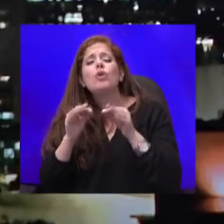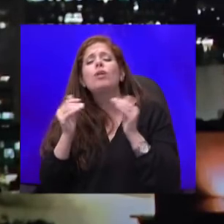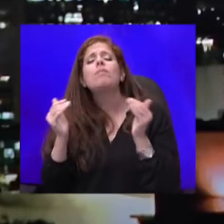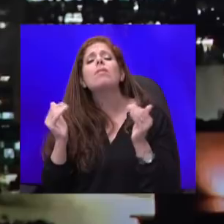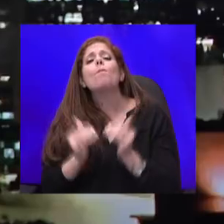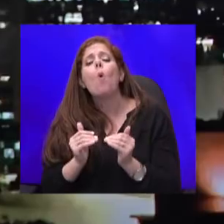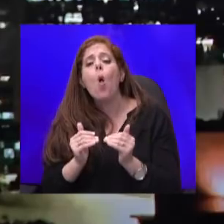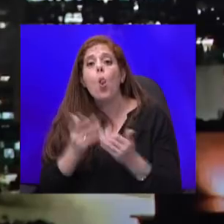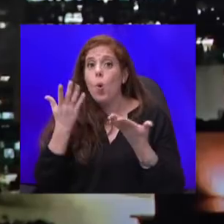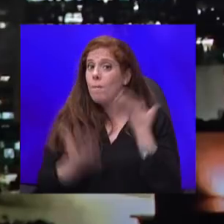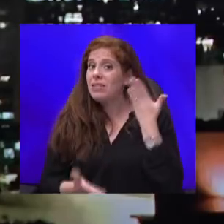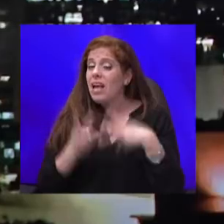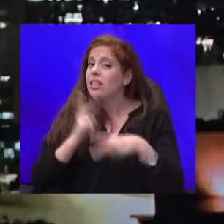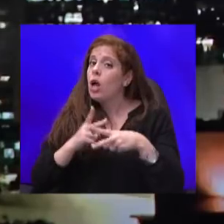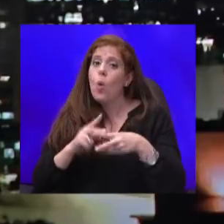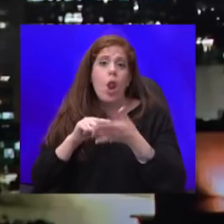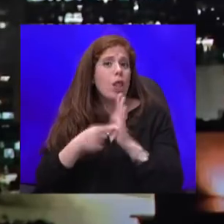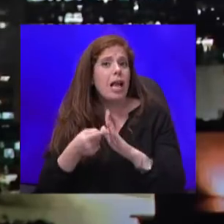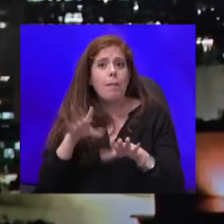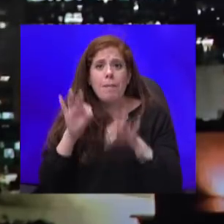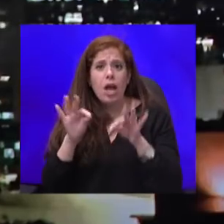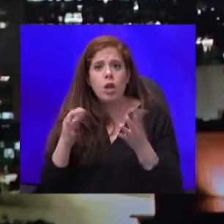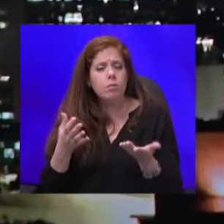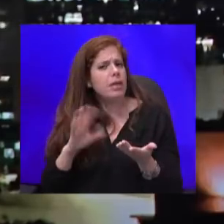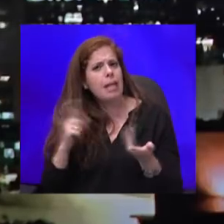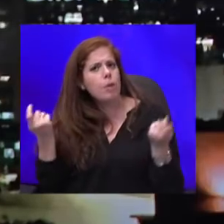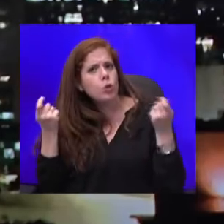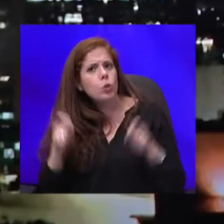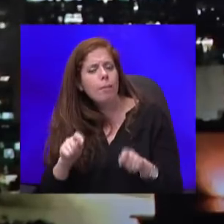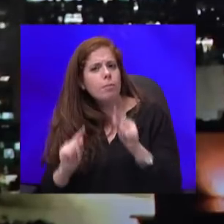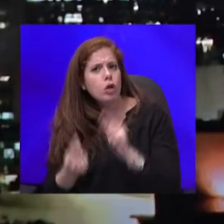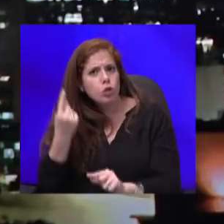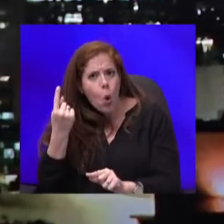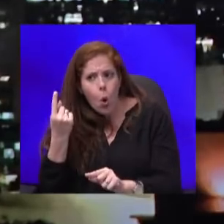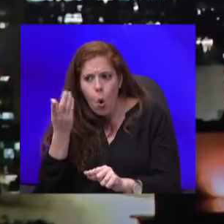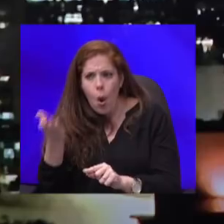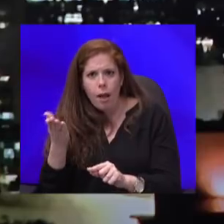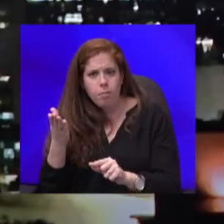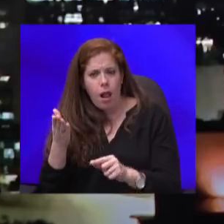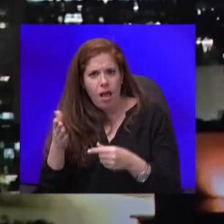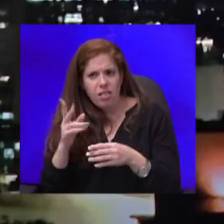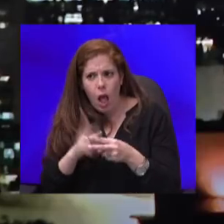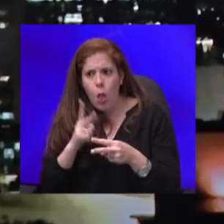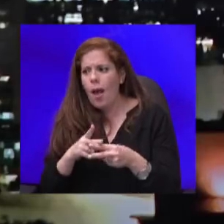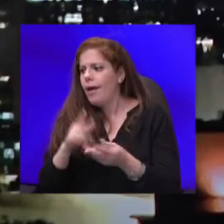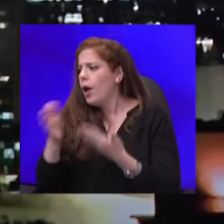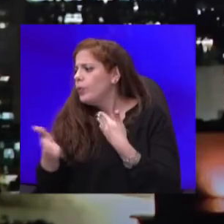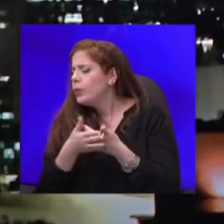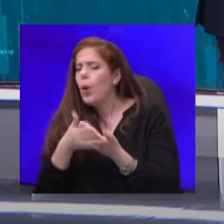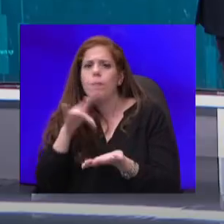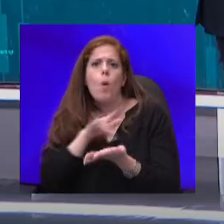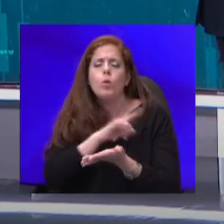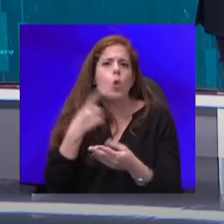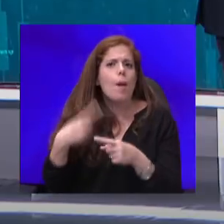בקניונים, אז למה לא סוגרים את מה שגורם לתחלואה? חתונות, מקומות שלא מקפידים על עטיית מסכה,